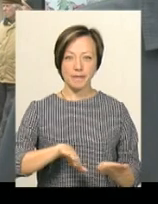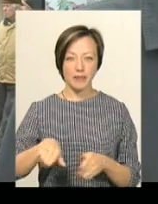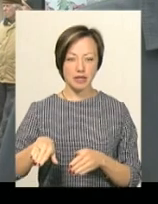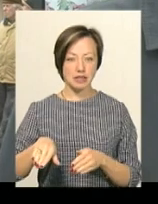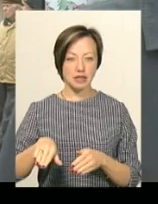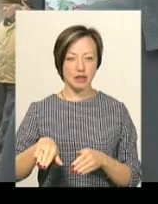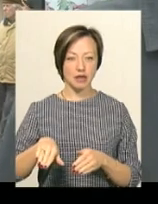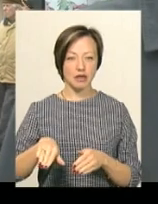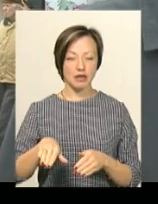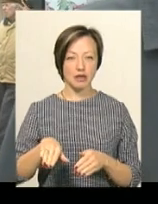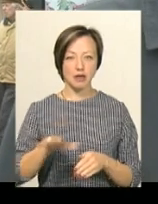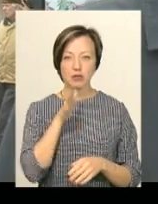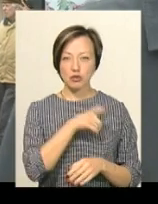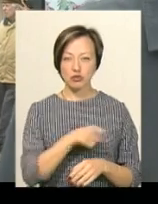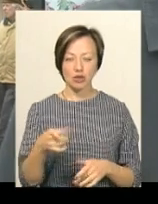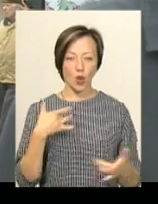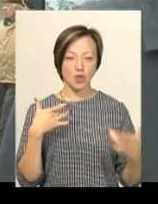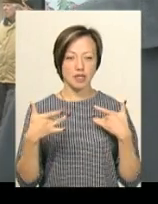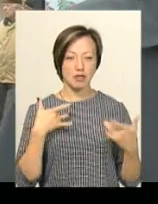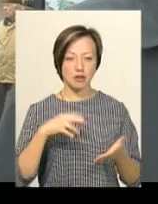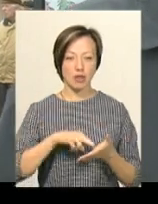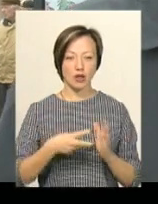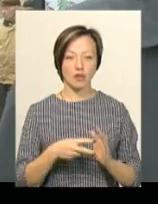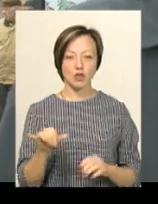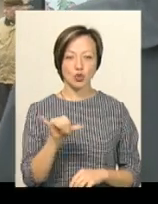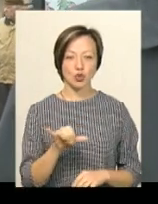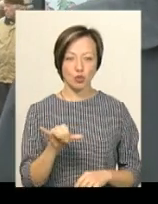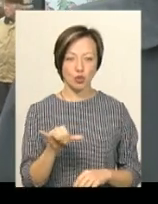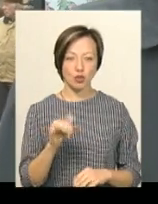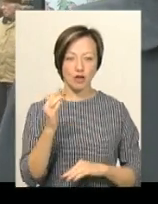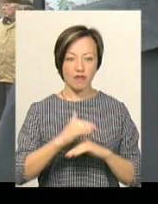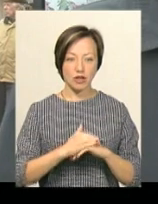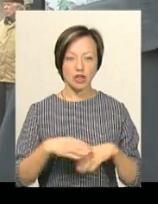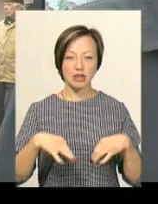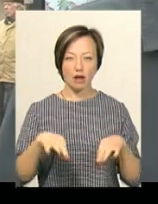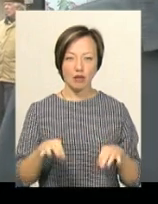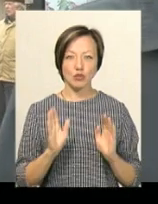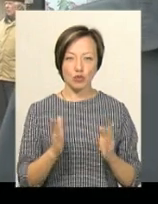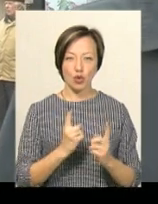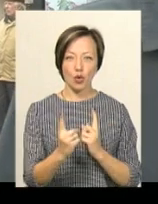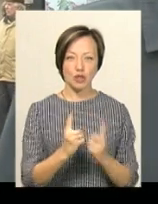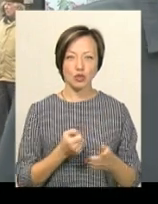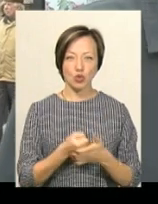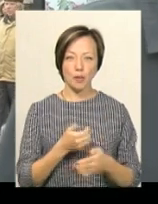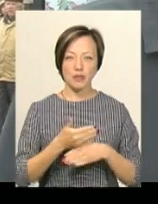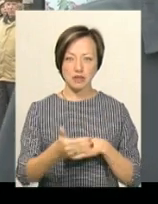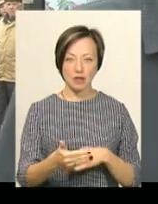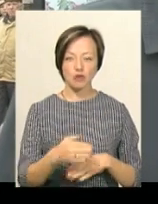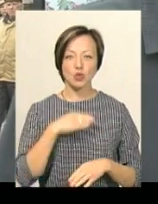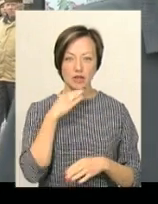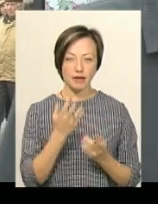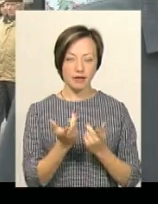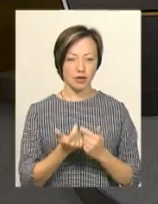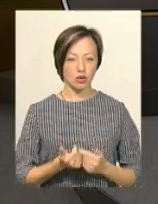час святкового концерту, який запланований на суботу, на вечір. Тобто транспорт буде ходити допізнаю в достатній кількості.